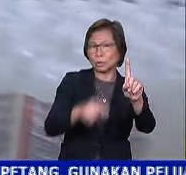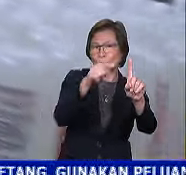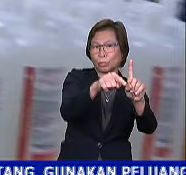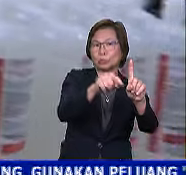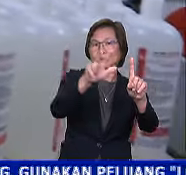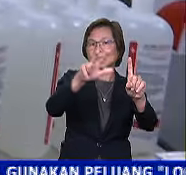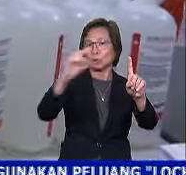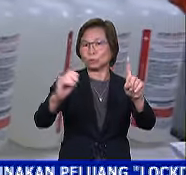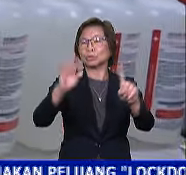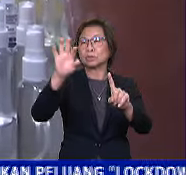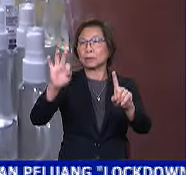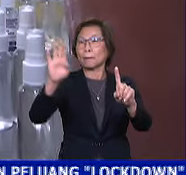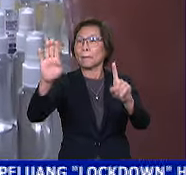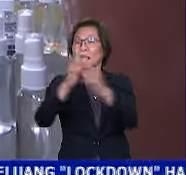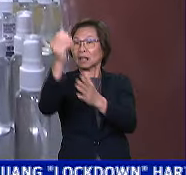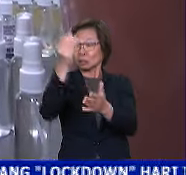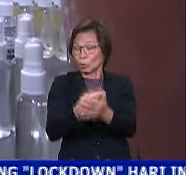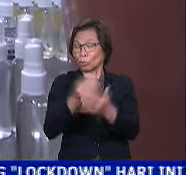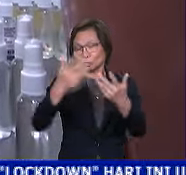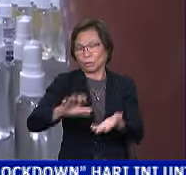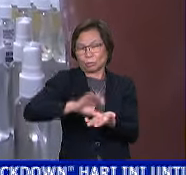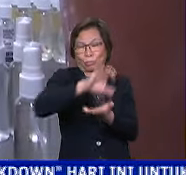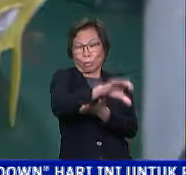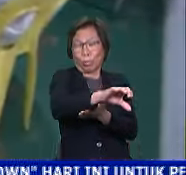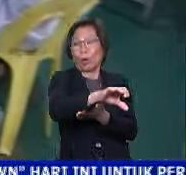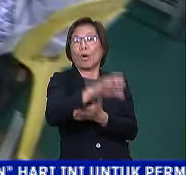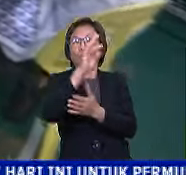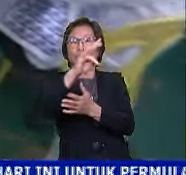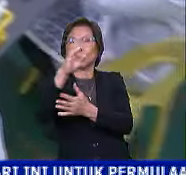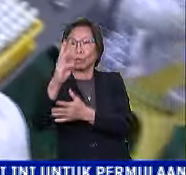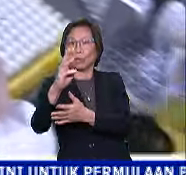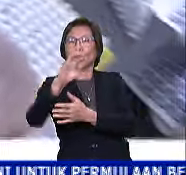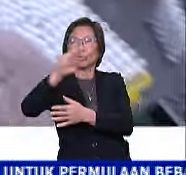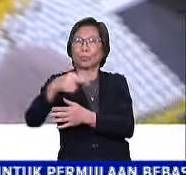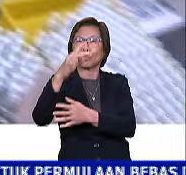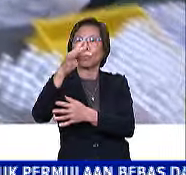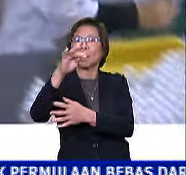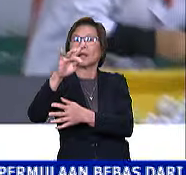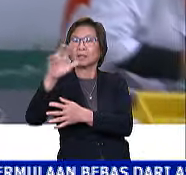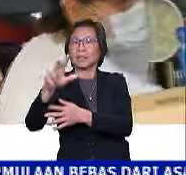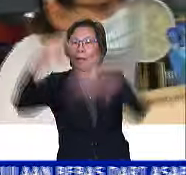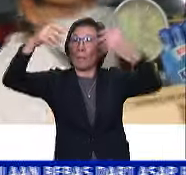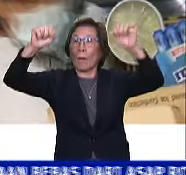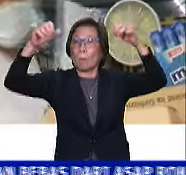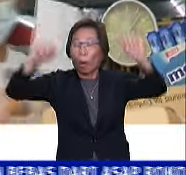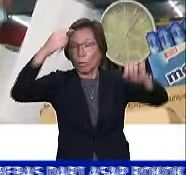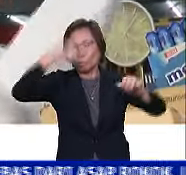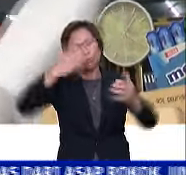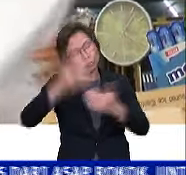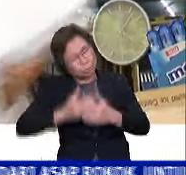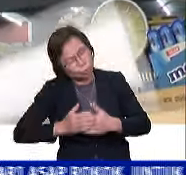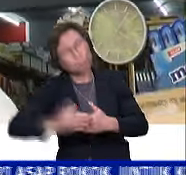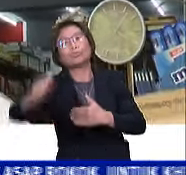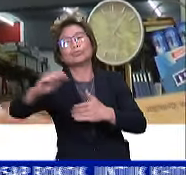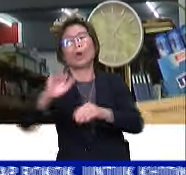.309 bilion ringgit telah disalurkan kepada 76,083 majikan untuk terus